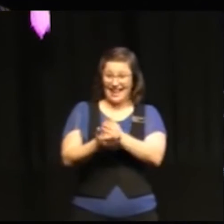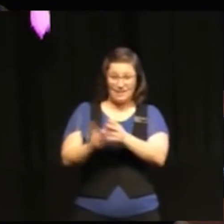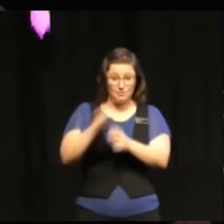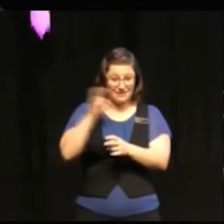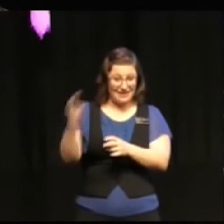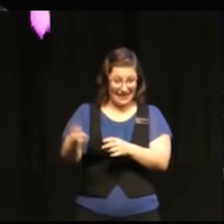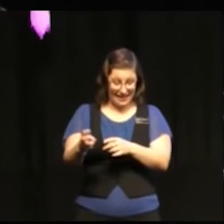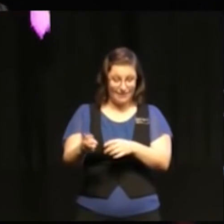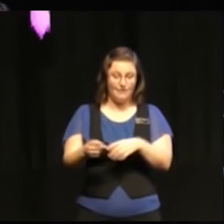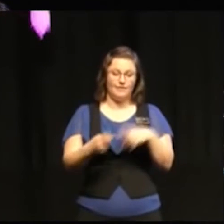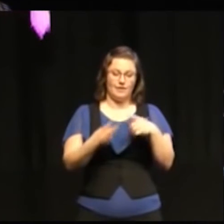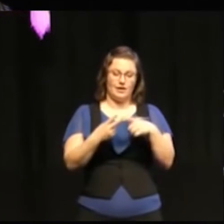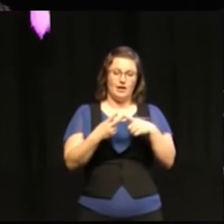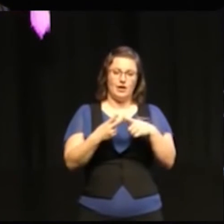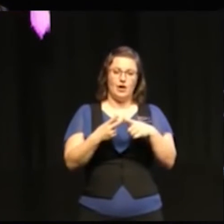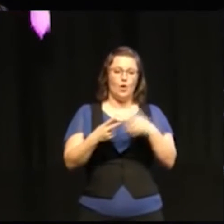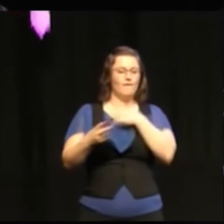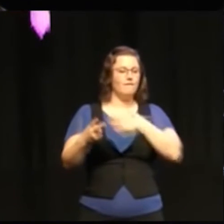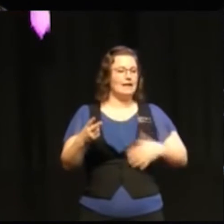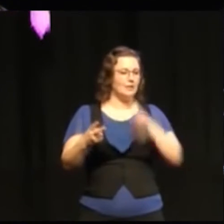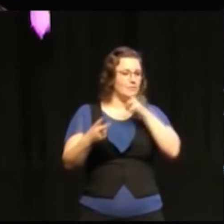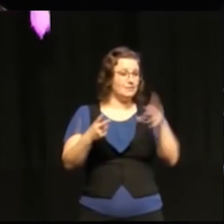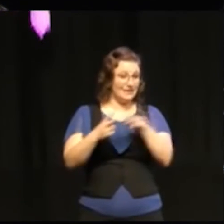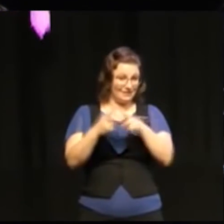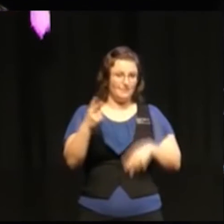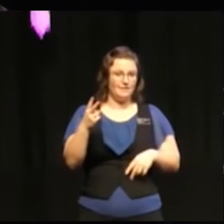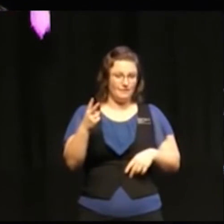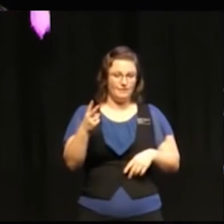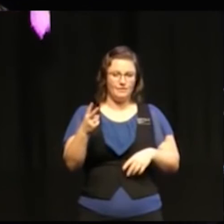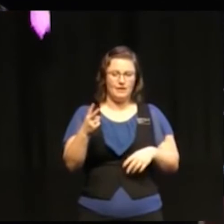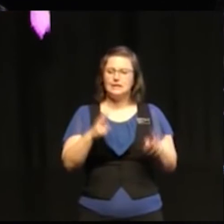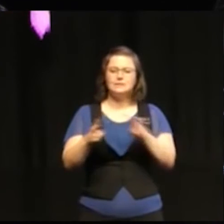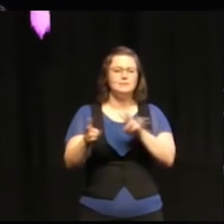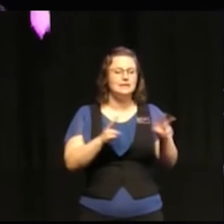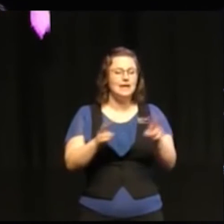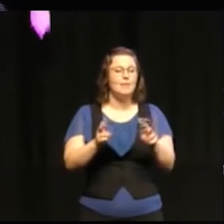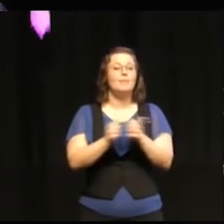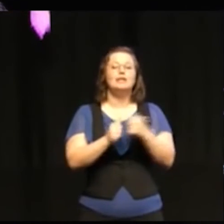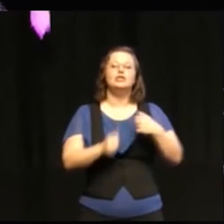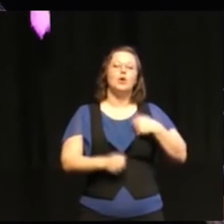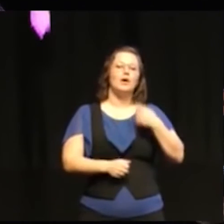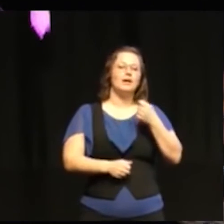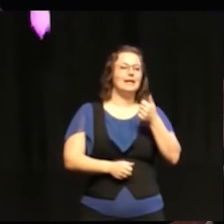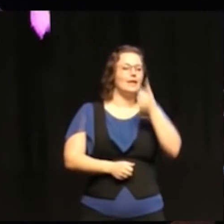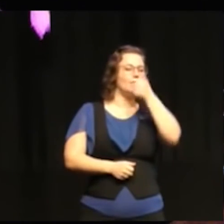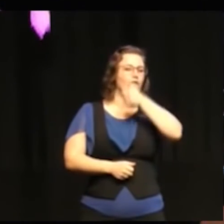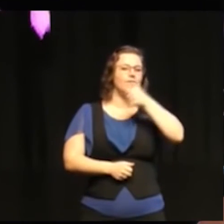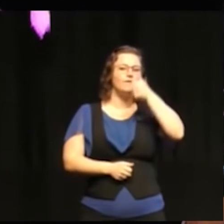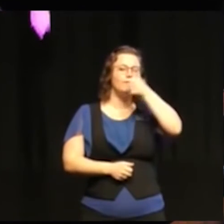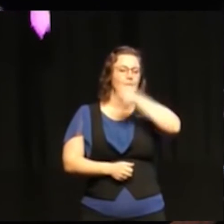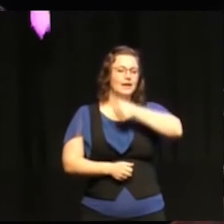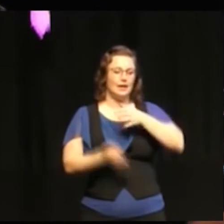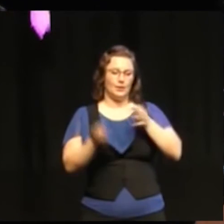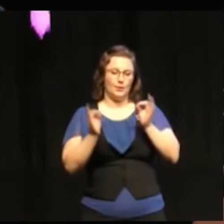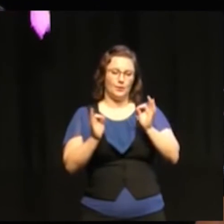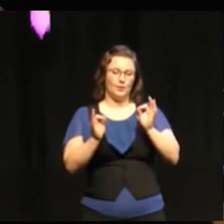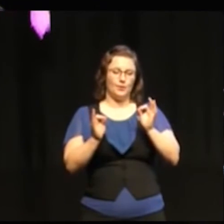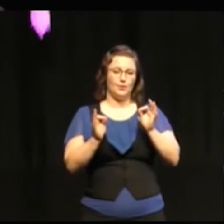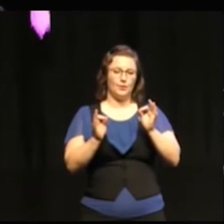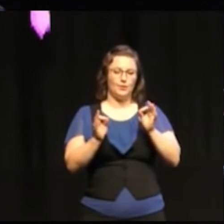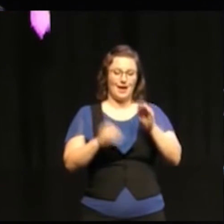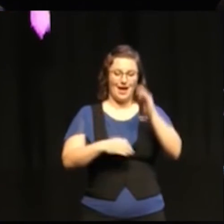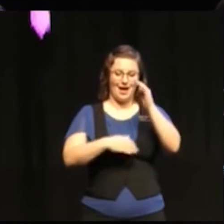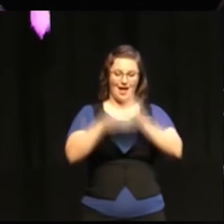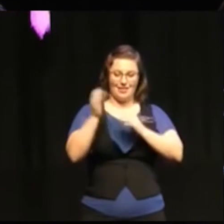Rättighetsperspektivet och fattigdomsperspektivet. Men jag är lite nyfiken över hur hur man tar om hand det